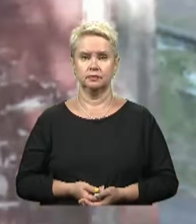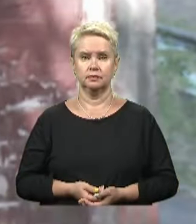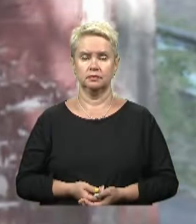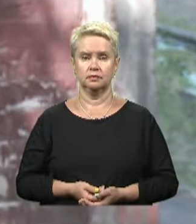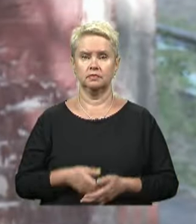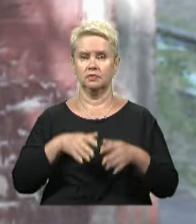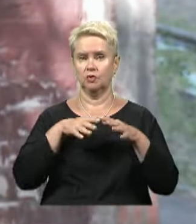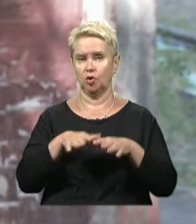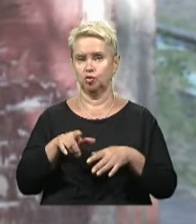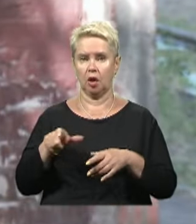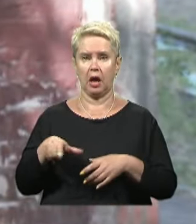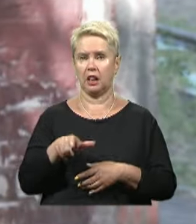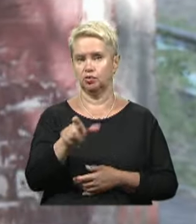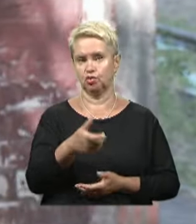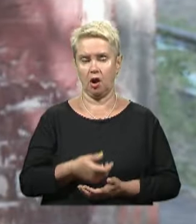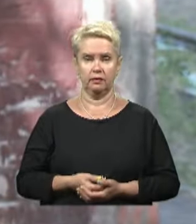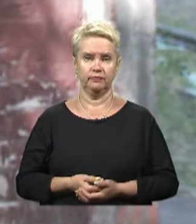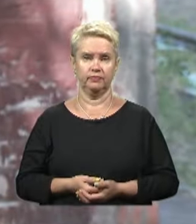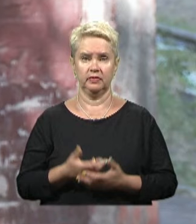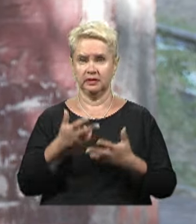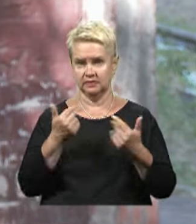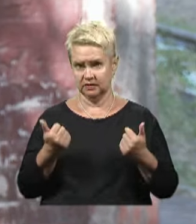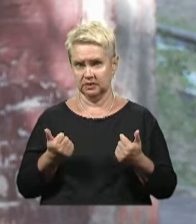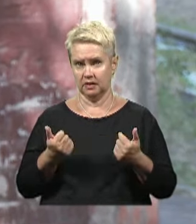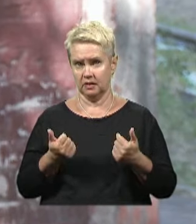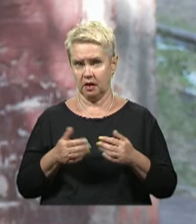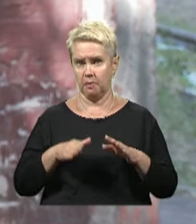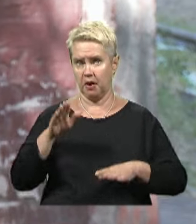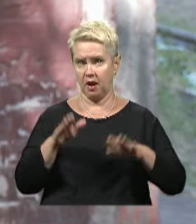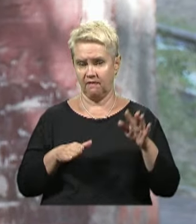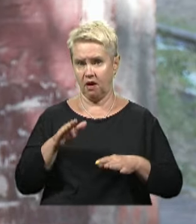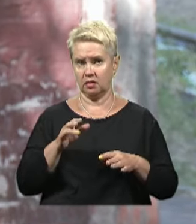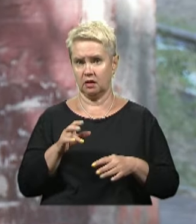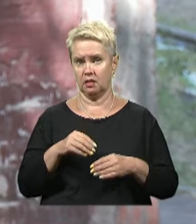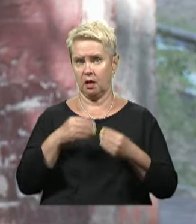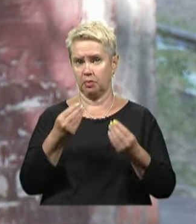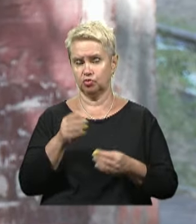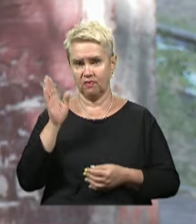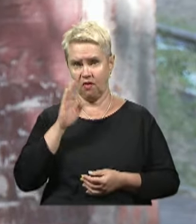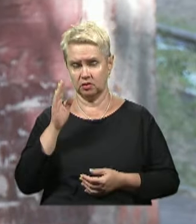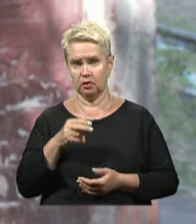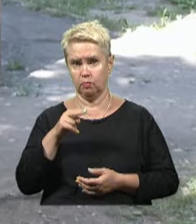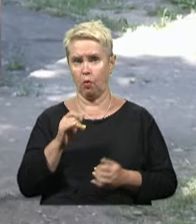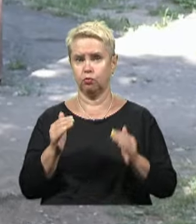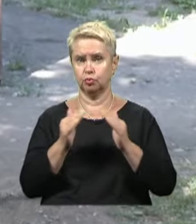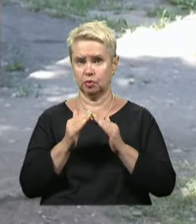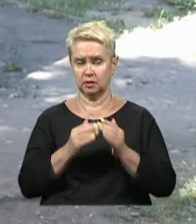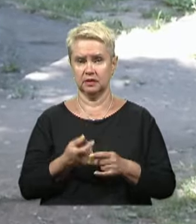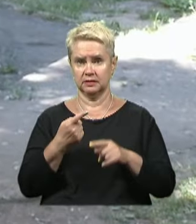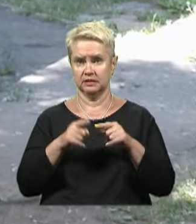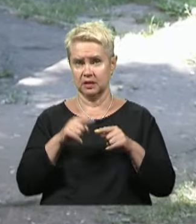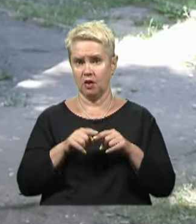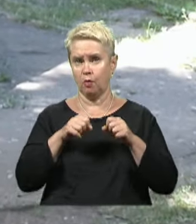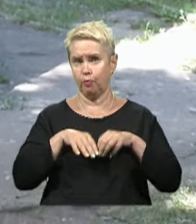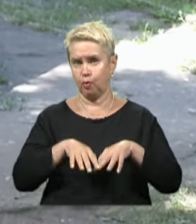Тече річка. Звісно, йде перепад на подачі води по будинку. Це йде